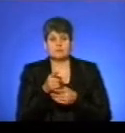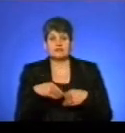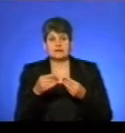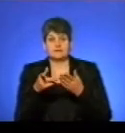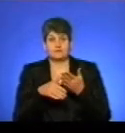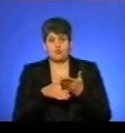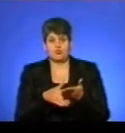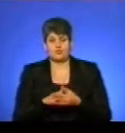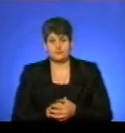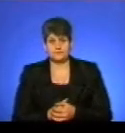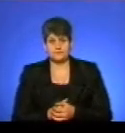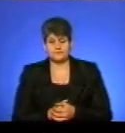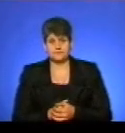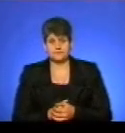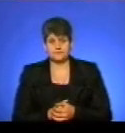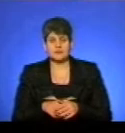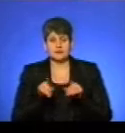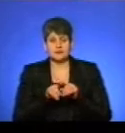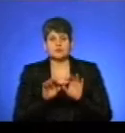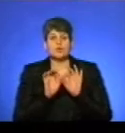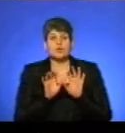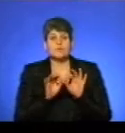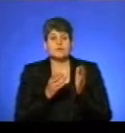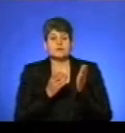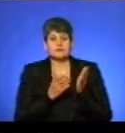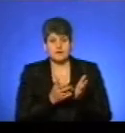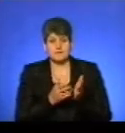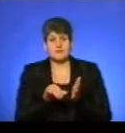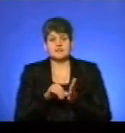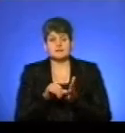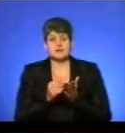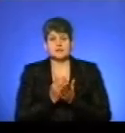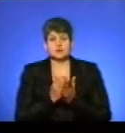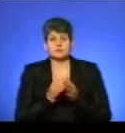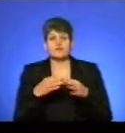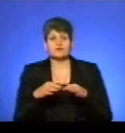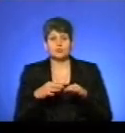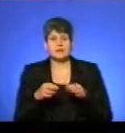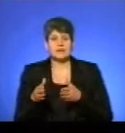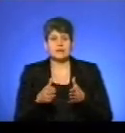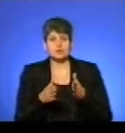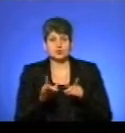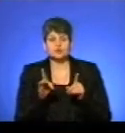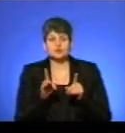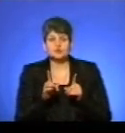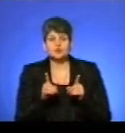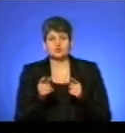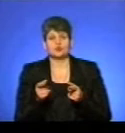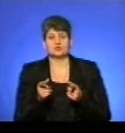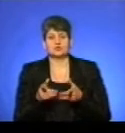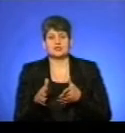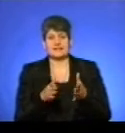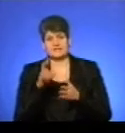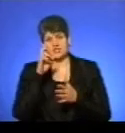вам допомогу. Також дивимося коментар представника служби автомобільних доріг щодо автошляхів